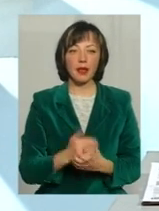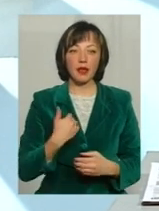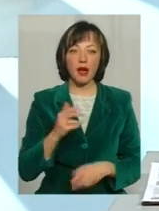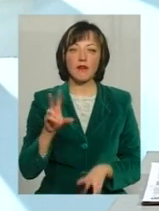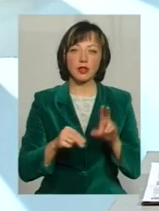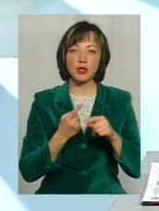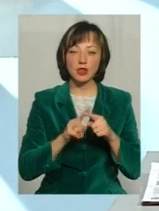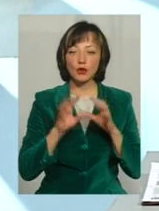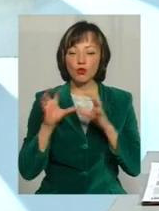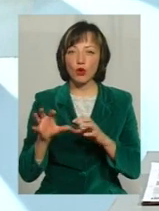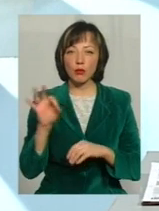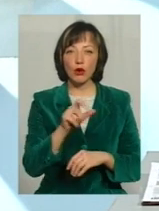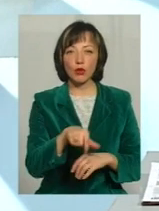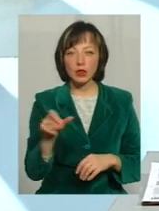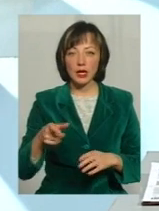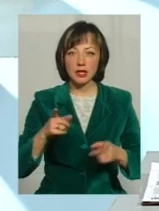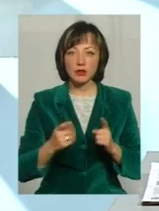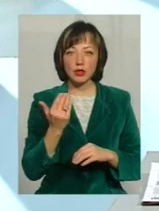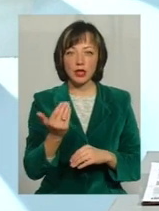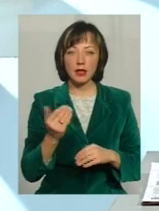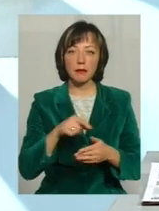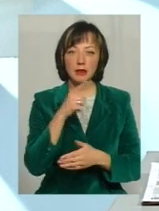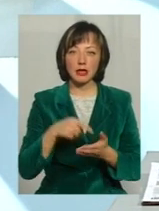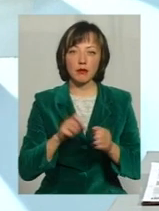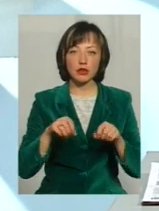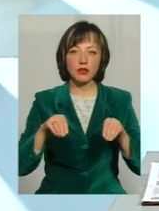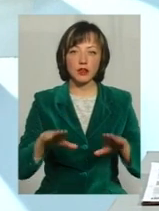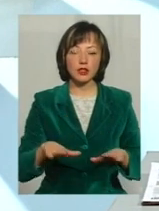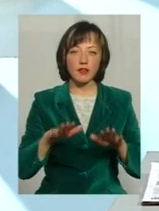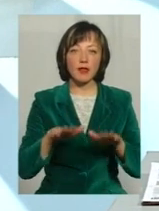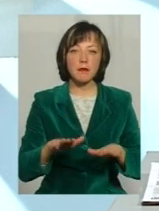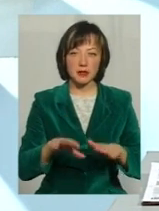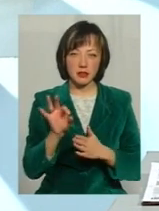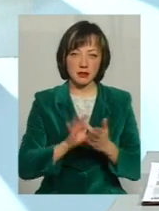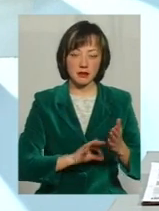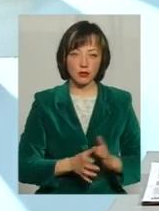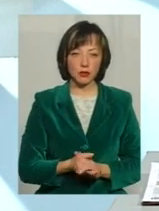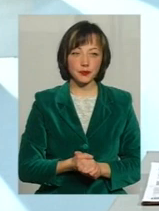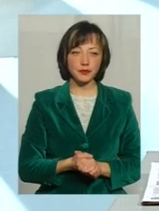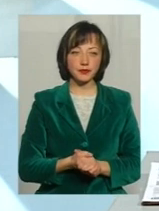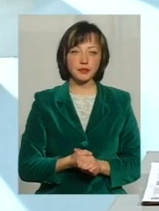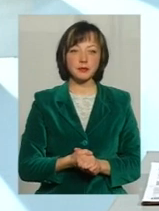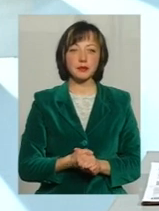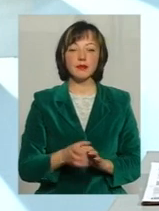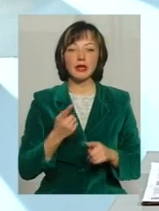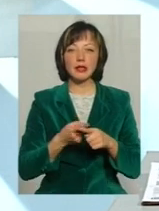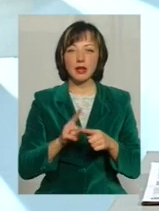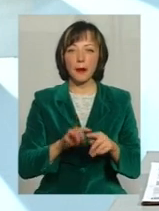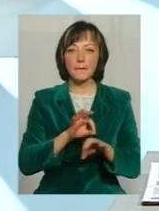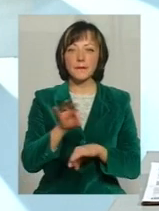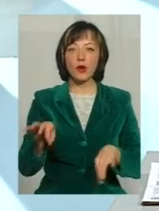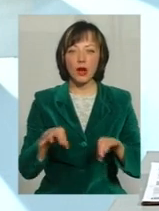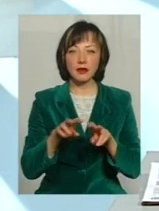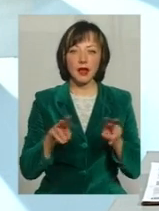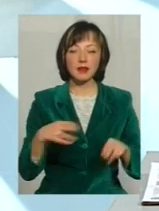турбота про людей Про те, щоб, дійсно, їхні питання можна було вирішувати на місцевому рівні І думаю, дійсно, таким проєктом майбутнє, поки все тільки